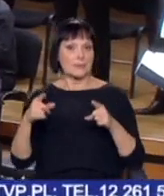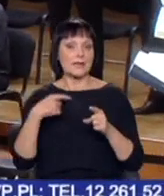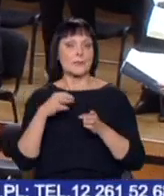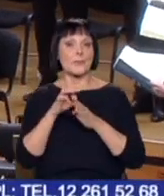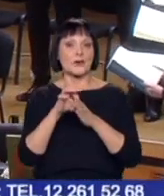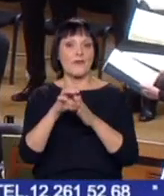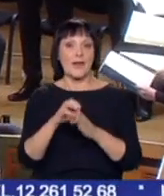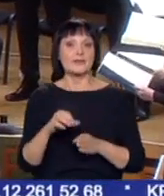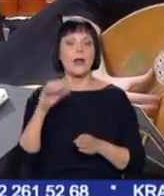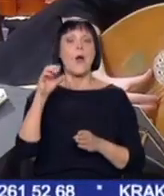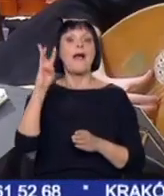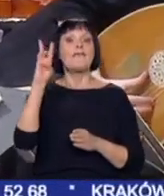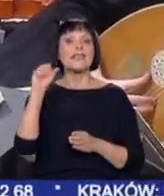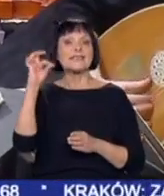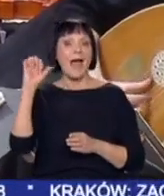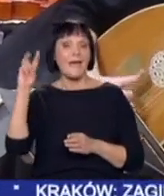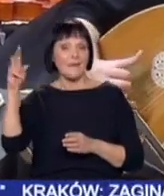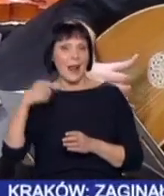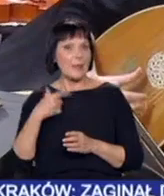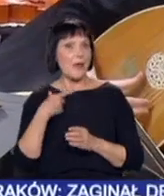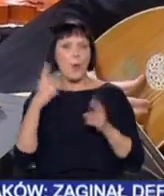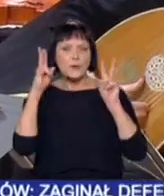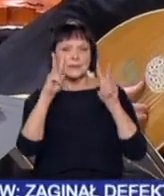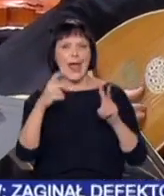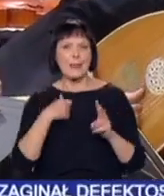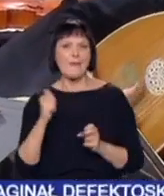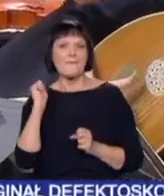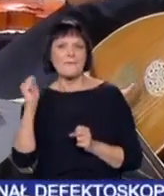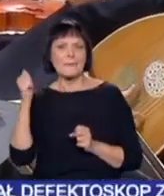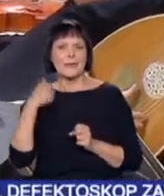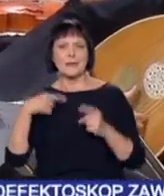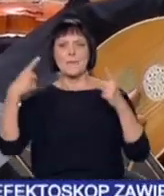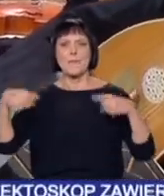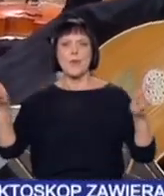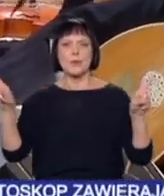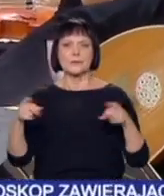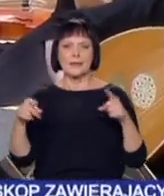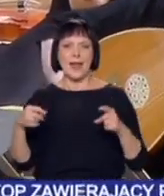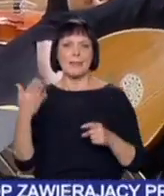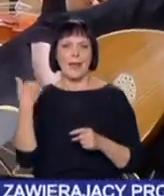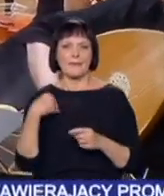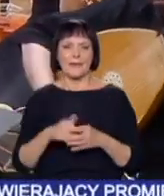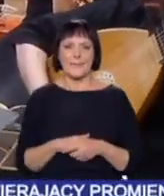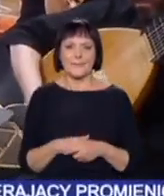poprowadził Jordi Saval, uznawany za jedną z najwybitniejszych postaci świata muzyki dawnej.